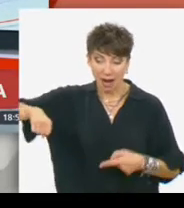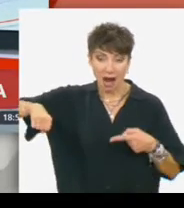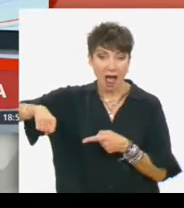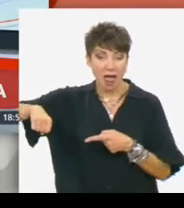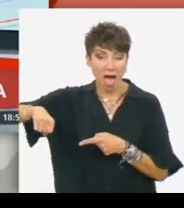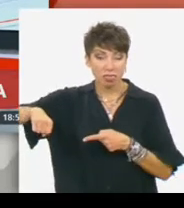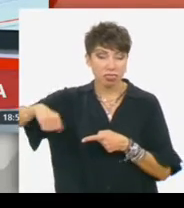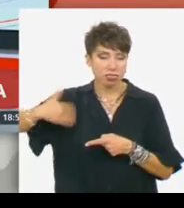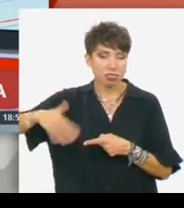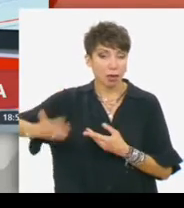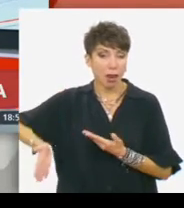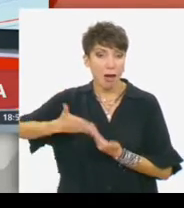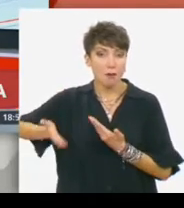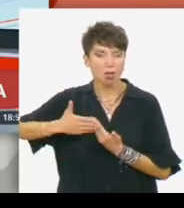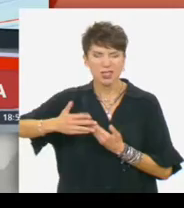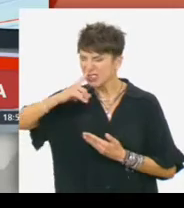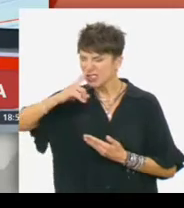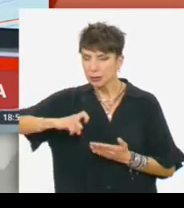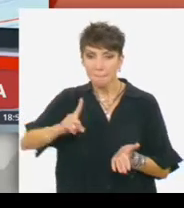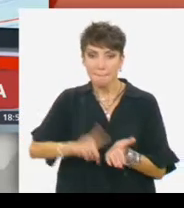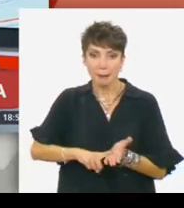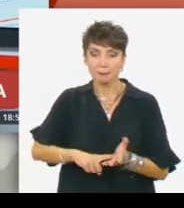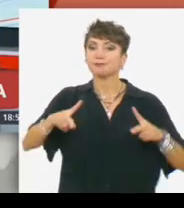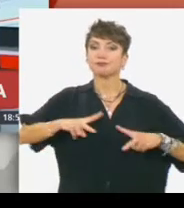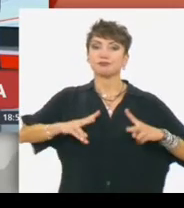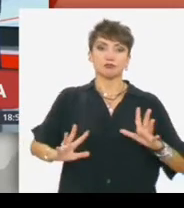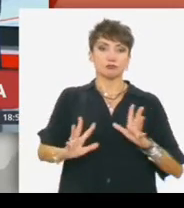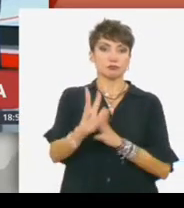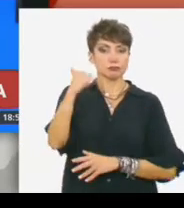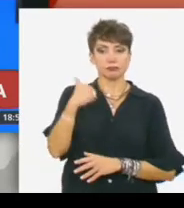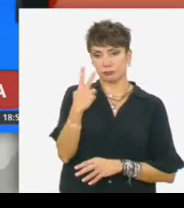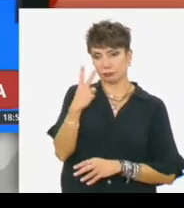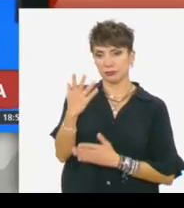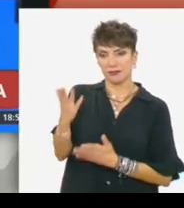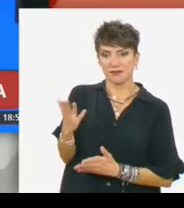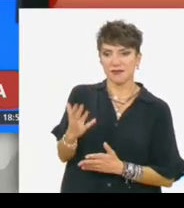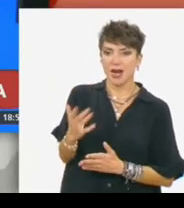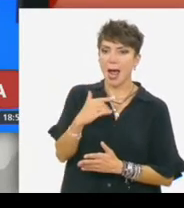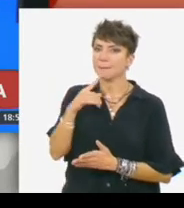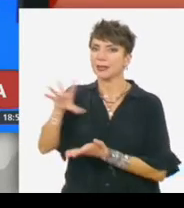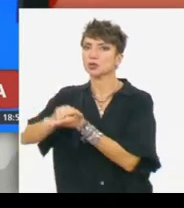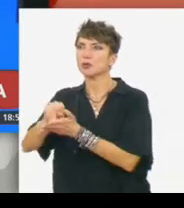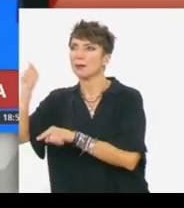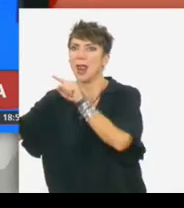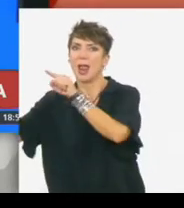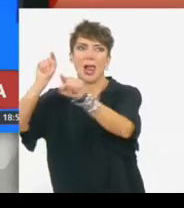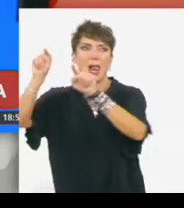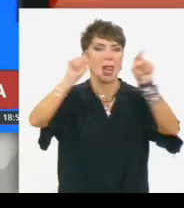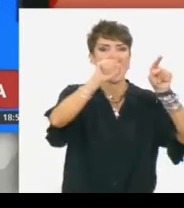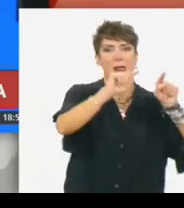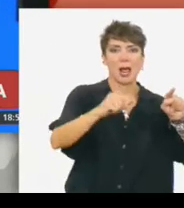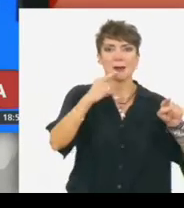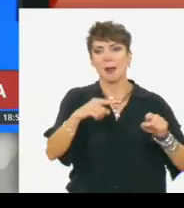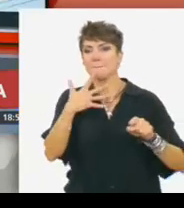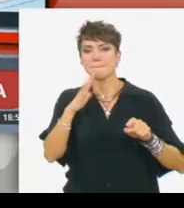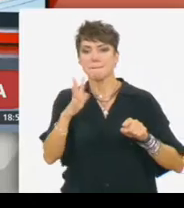Το οποίο με βάση τα τελευταία στοιχεία του Υπουργείου Ανάπτυξης έχει μια απόκληση από αλυσίδα σε αλυσίδα μεταξύ 120